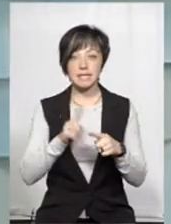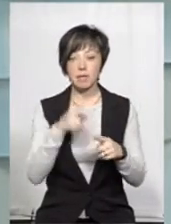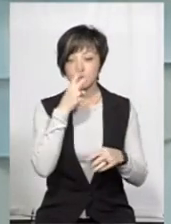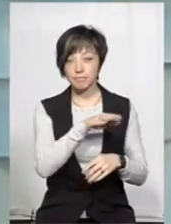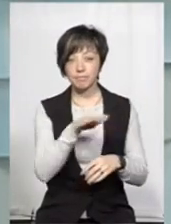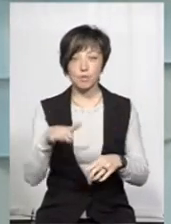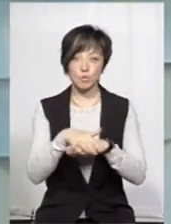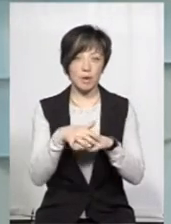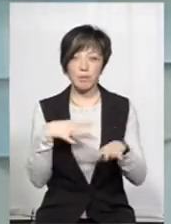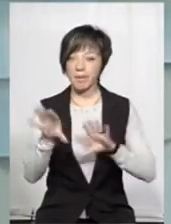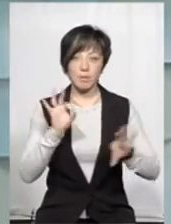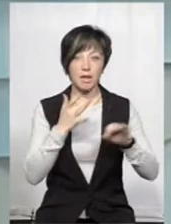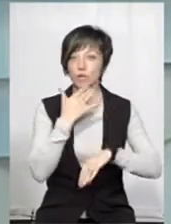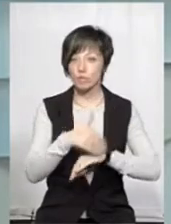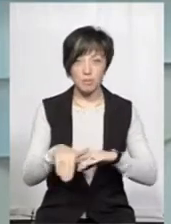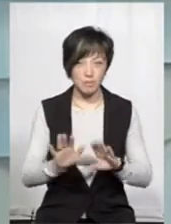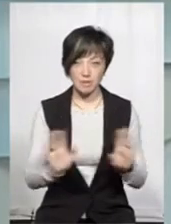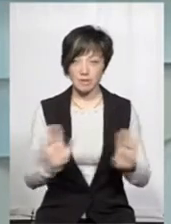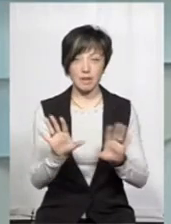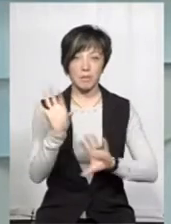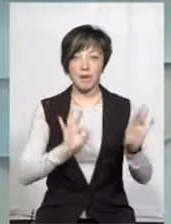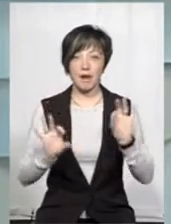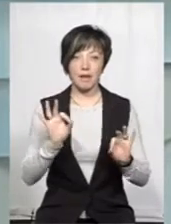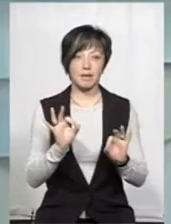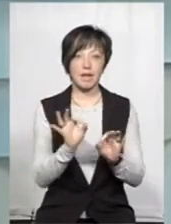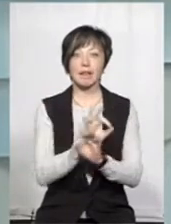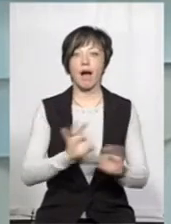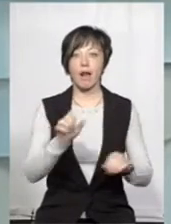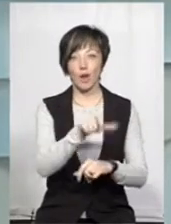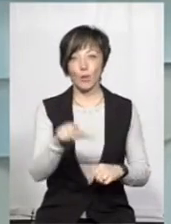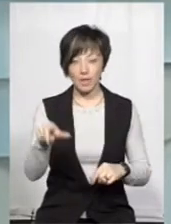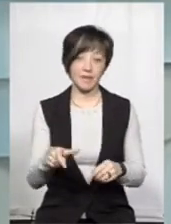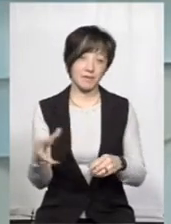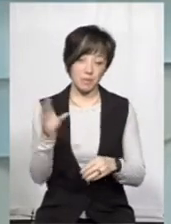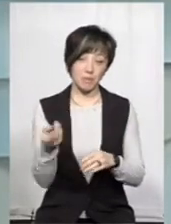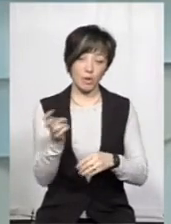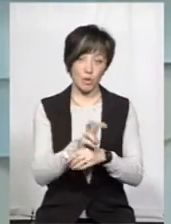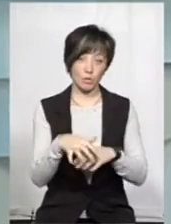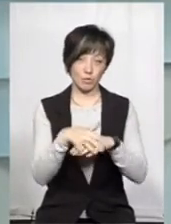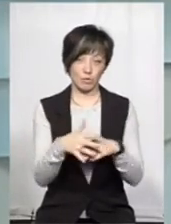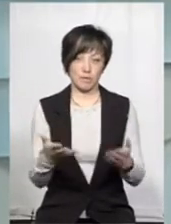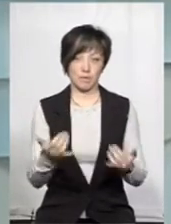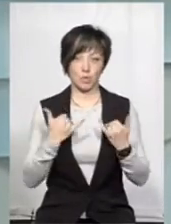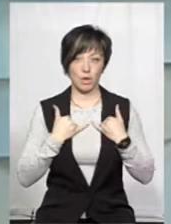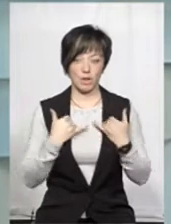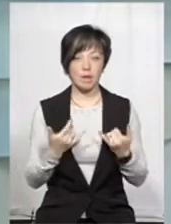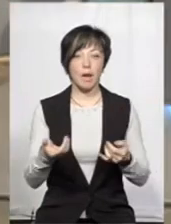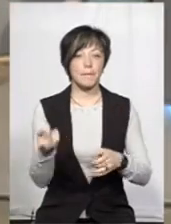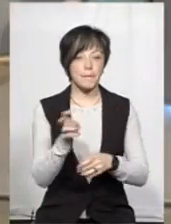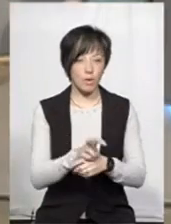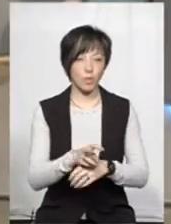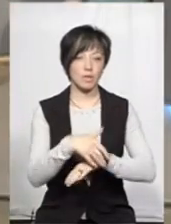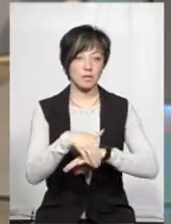суспільства. Ми не набираємо іноземців, ми не набираємо якихось генетично ідеальних людей, вони всі приходять зі суспільства до нас. Вони